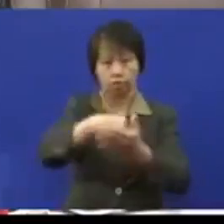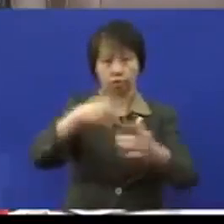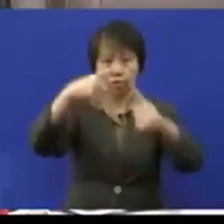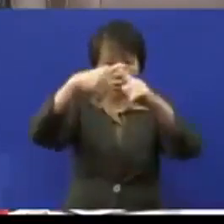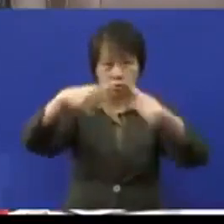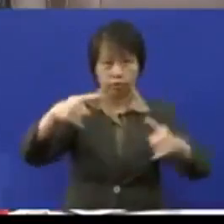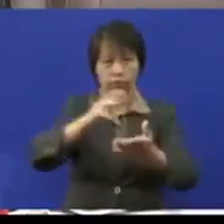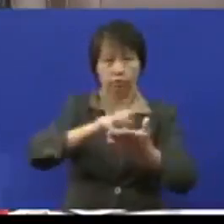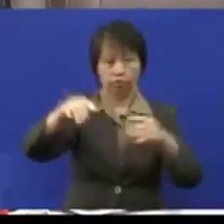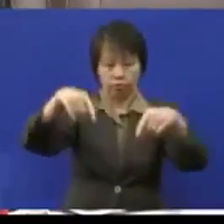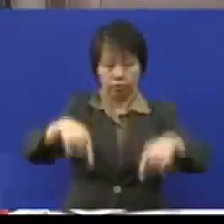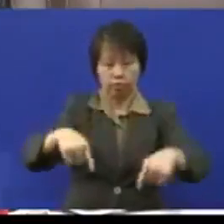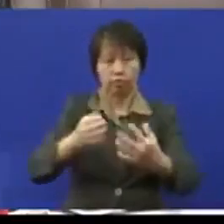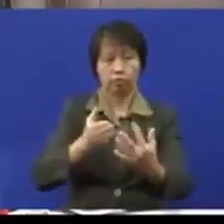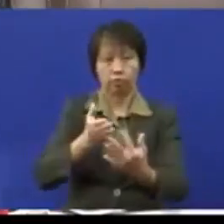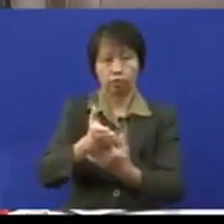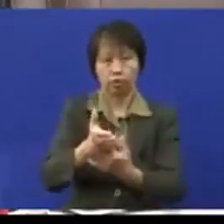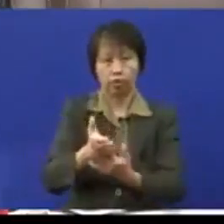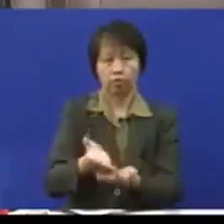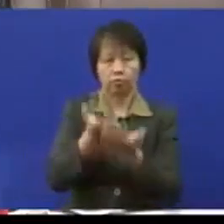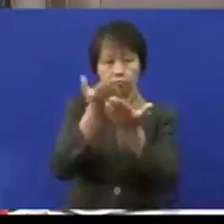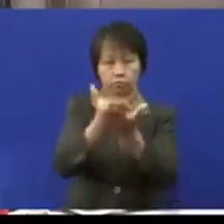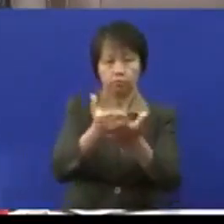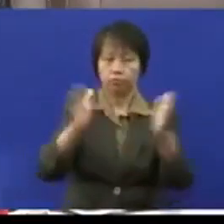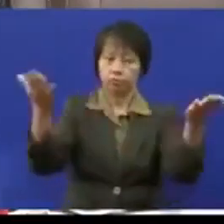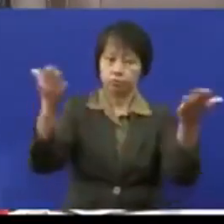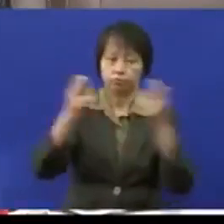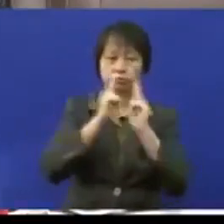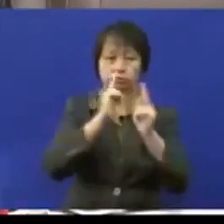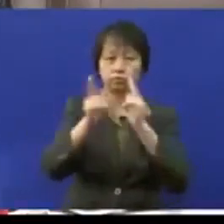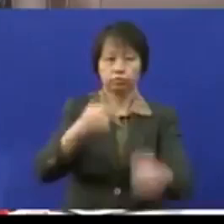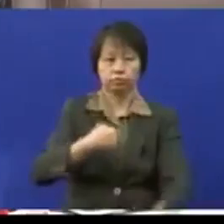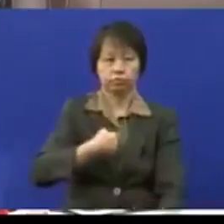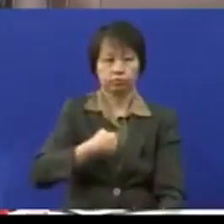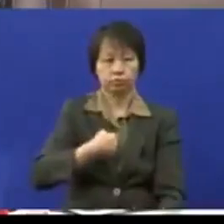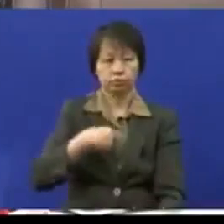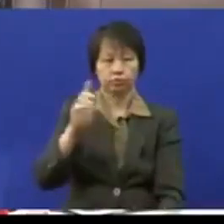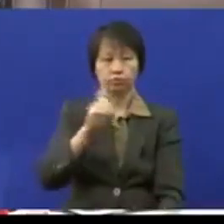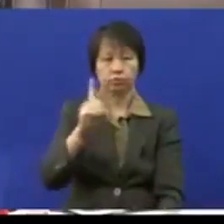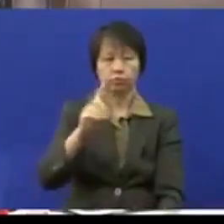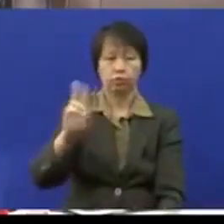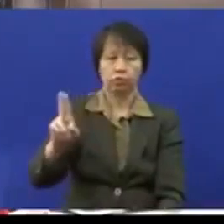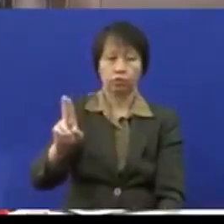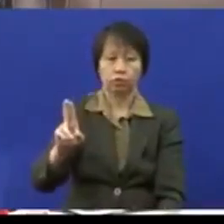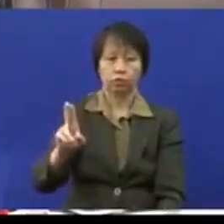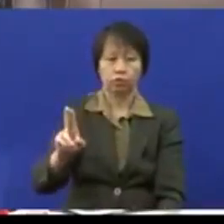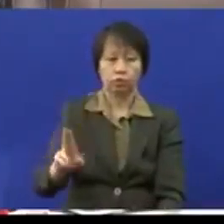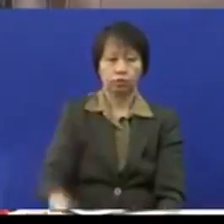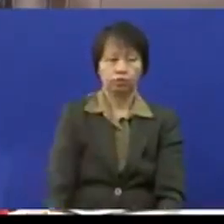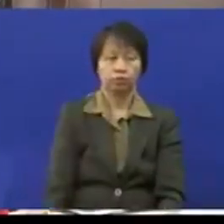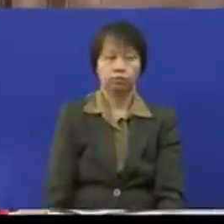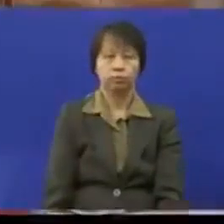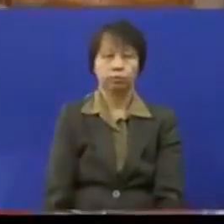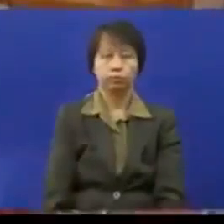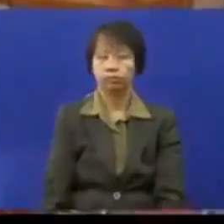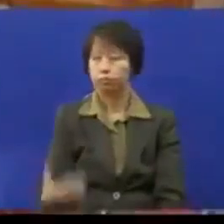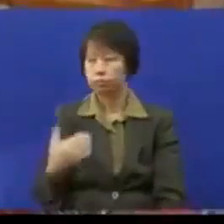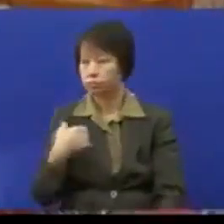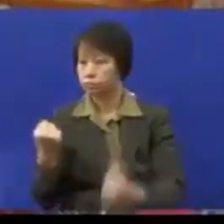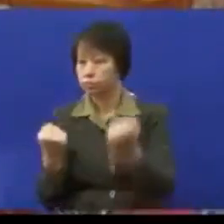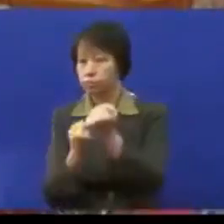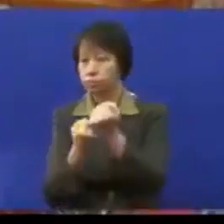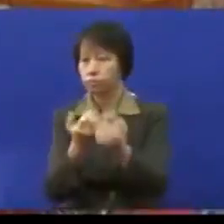Yang Mulia ini melalui usul yang dibentangkan sekian sahaja ucapan saya dan masalah utama mohon mencadang ada penyokong